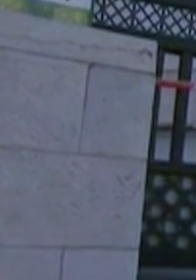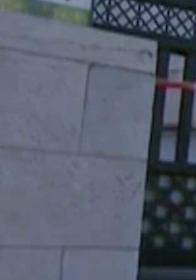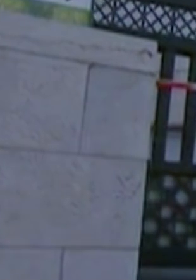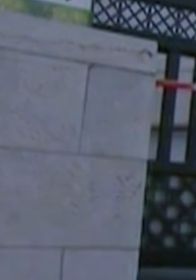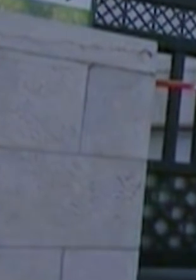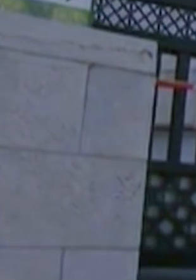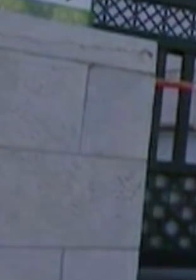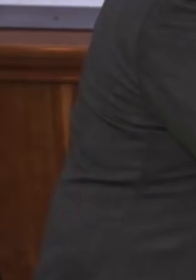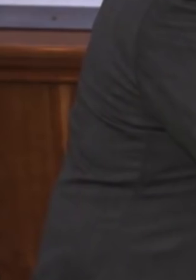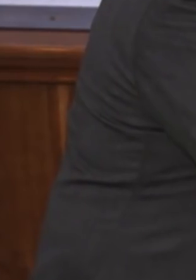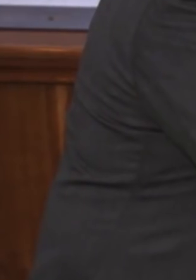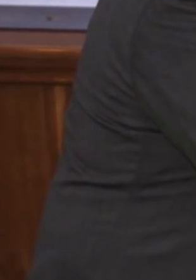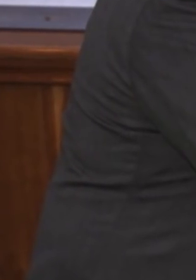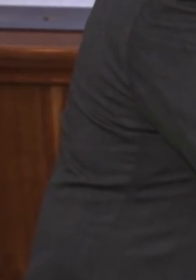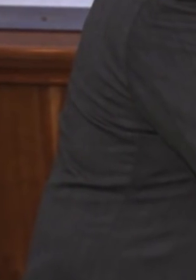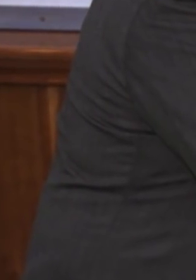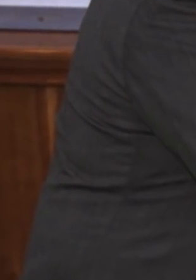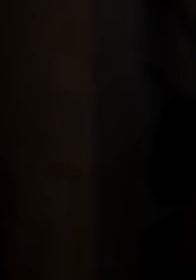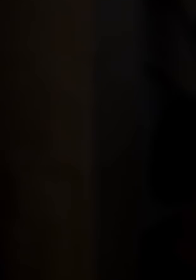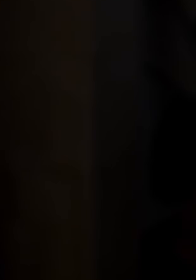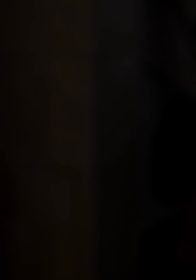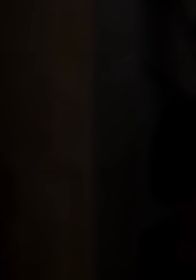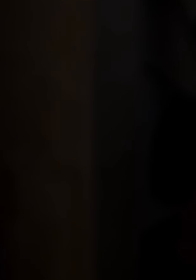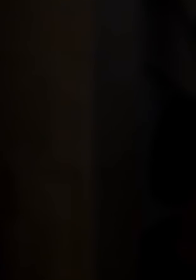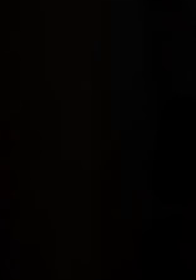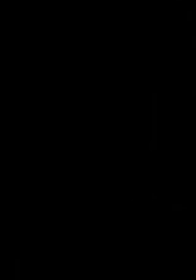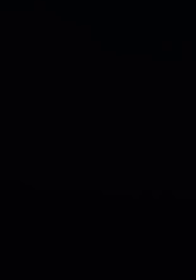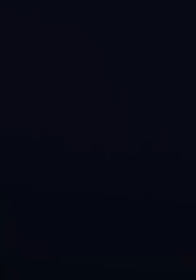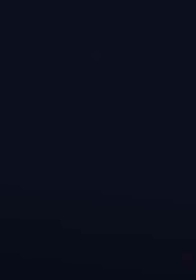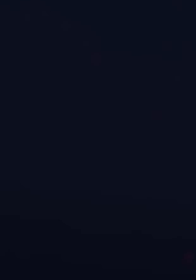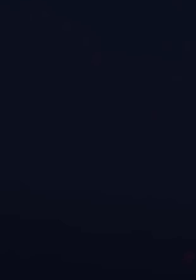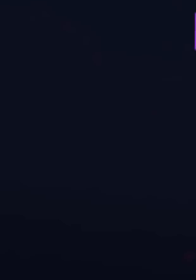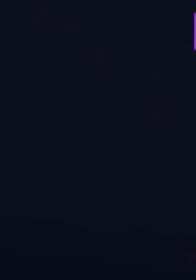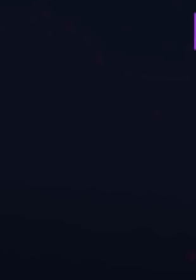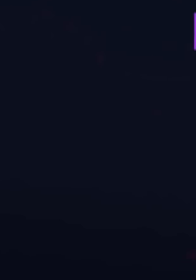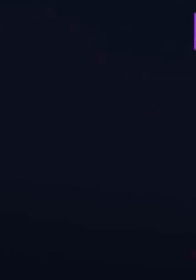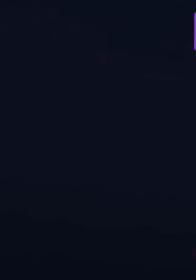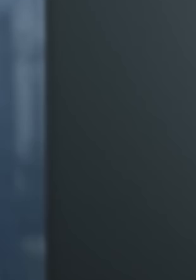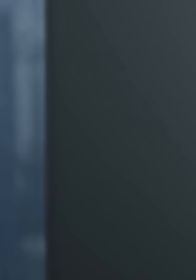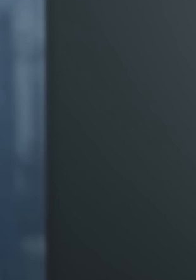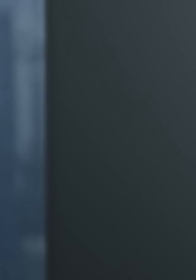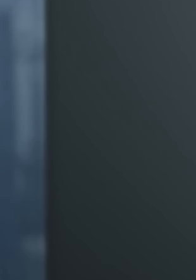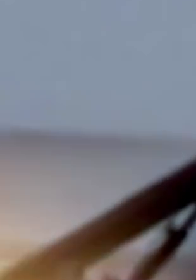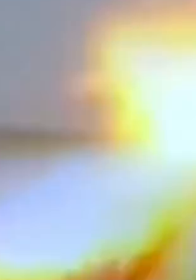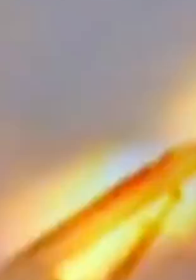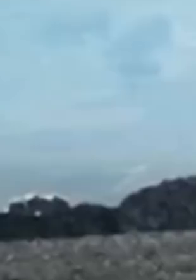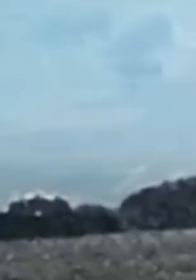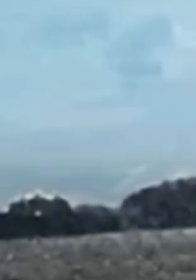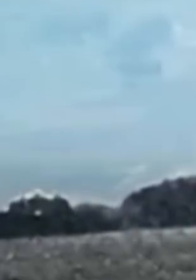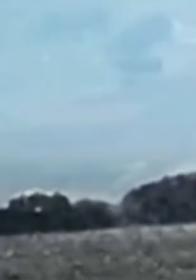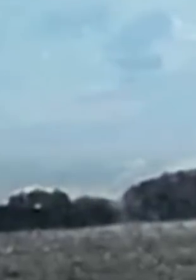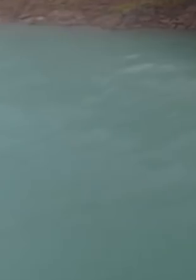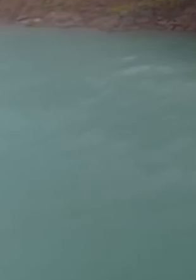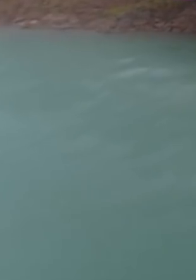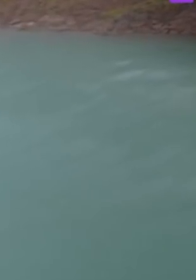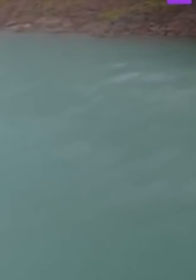כשדגן הגיע לנוסד, הוא הכניס את סוגת הלוחמה הכלכלית. כסף זה